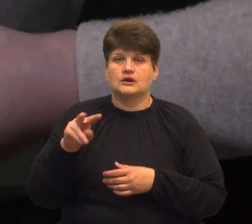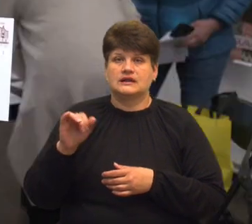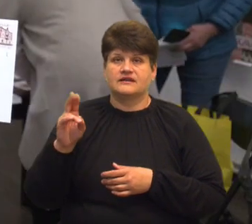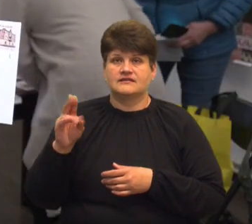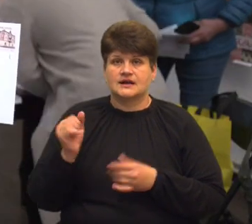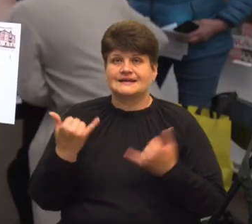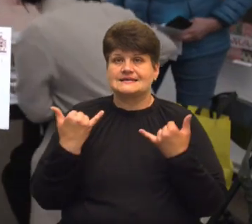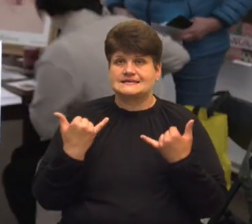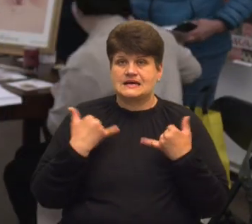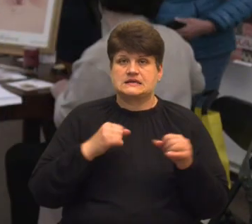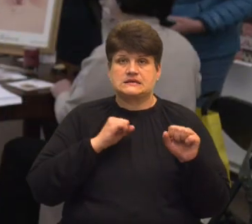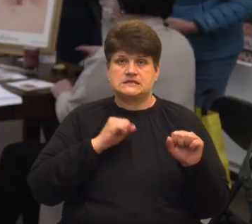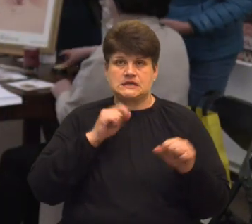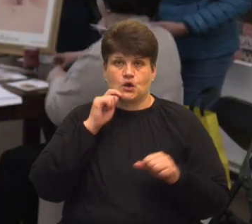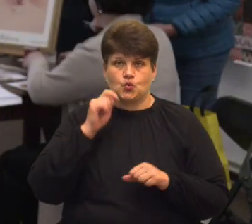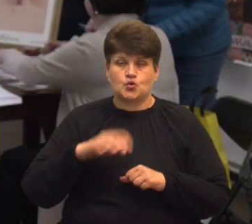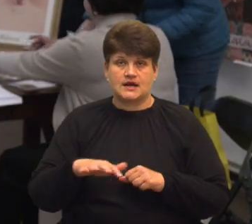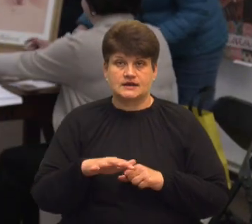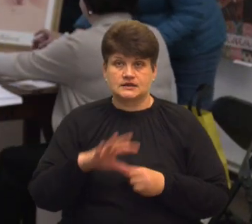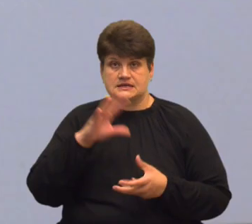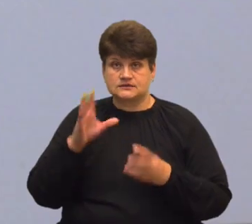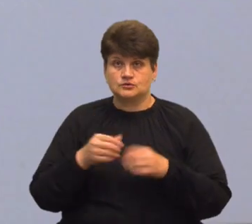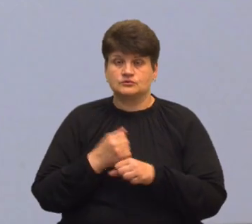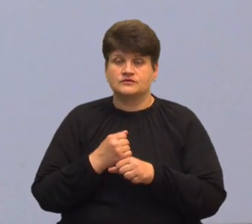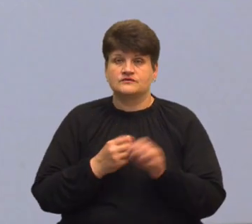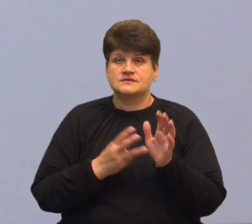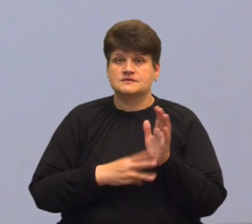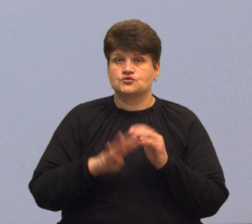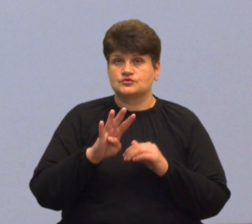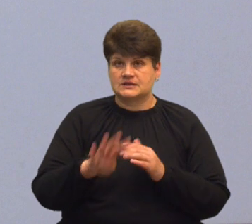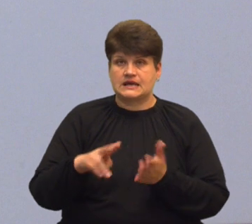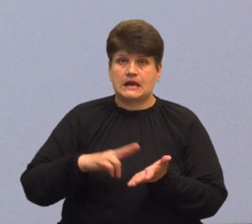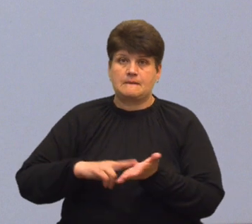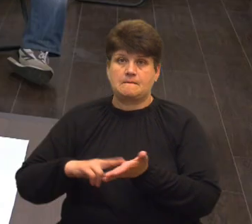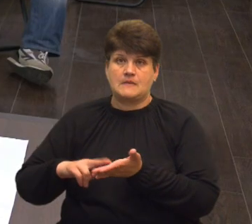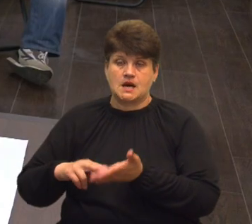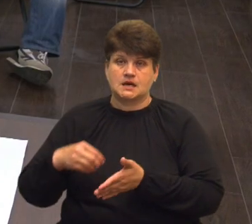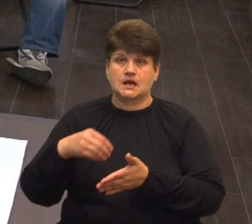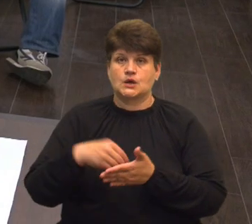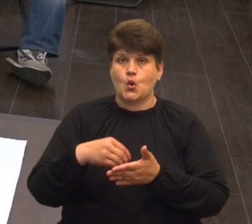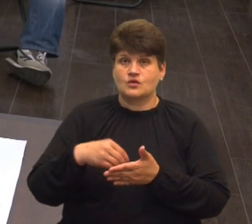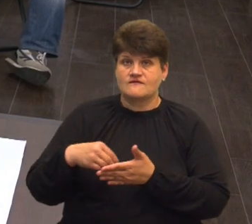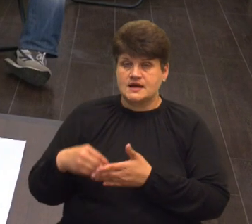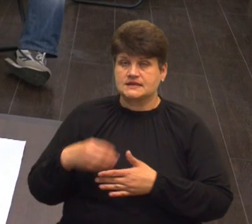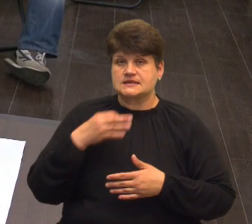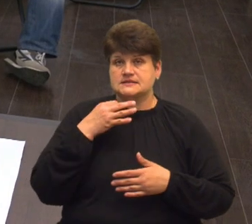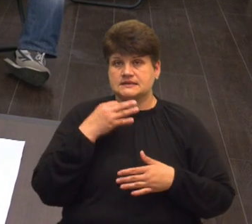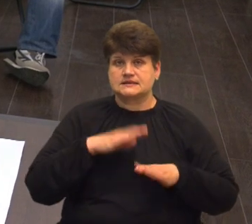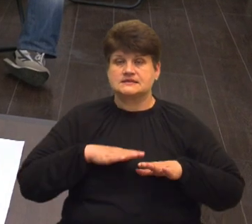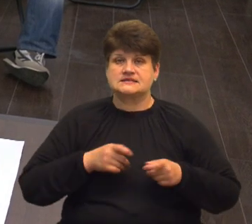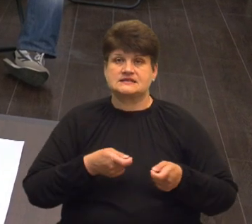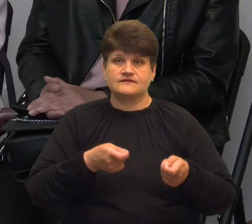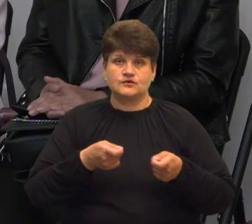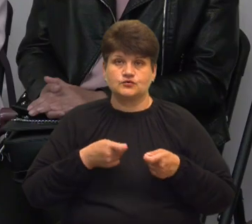Україну, розповіла Наталія Стрілець. Загалом виготовили 84 марки та конверти, розповіла керівниця бережанського відділення Корпошти Наталія